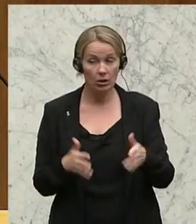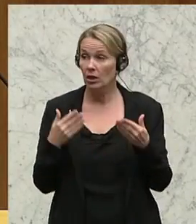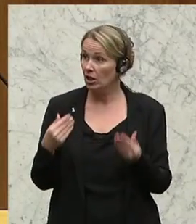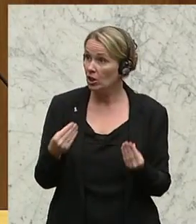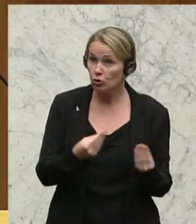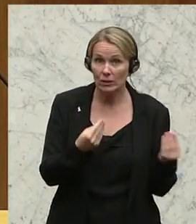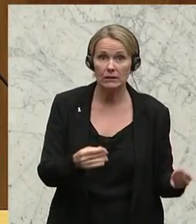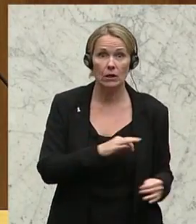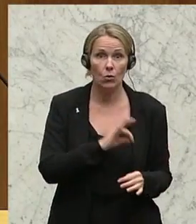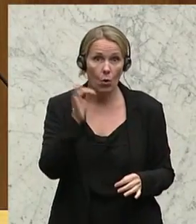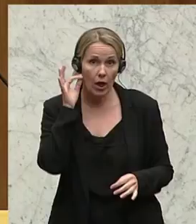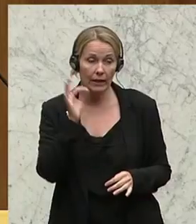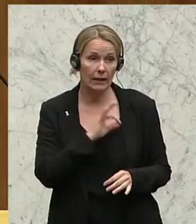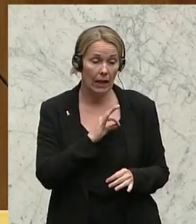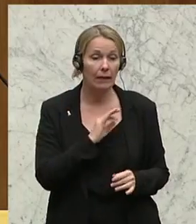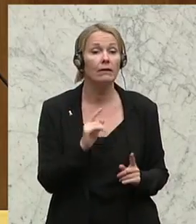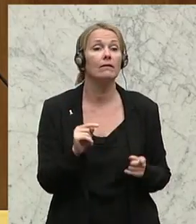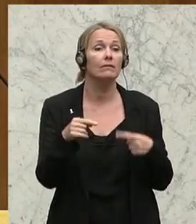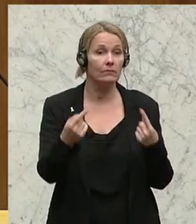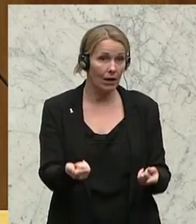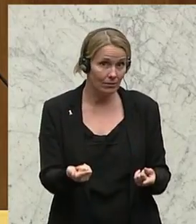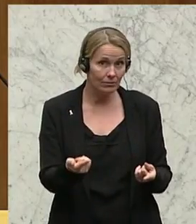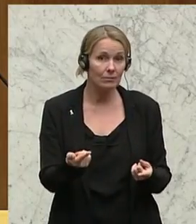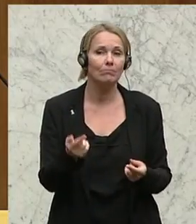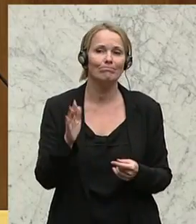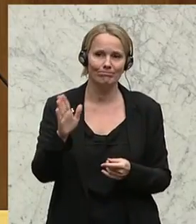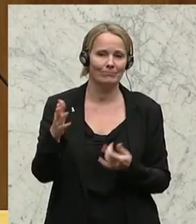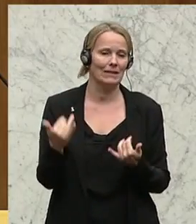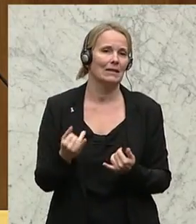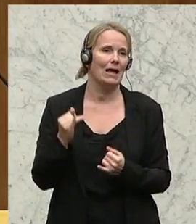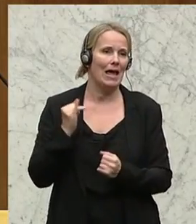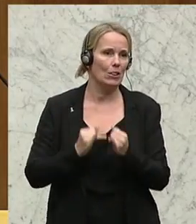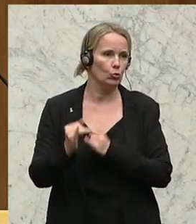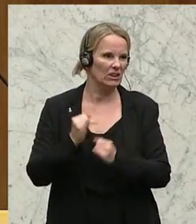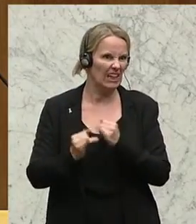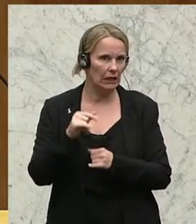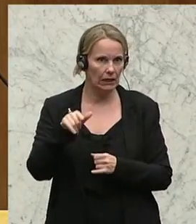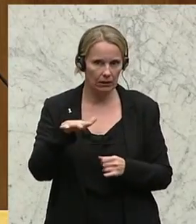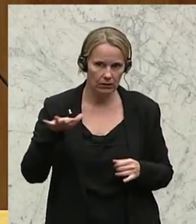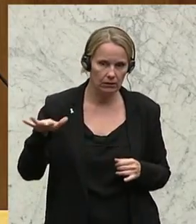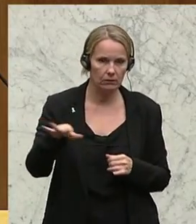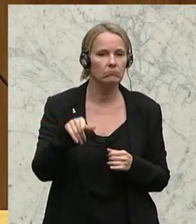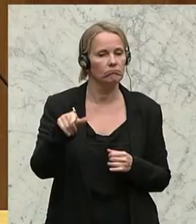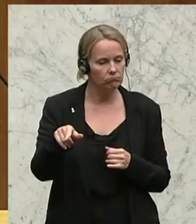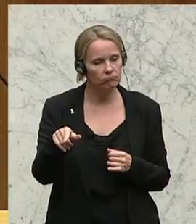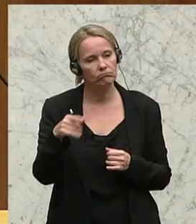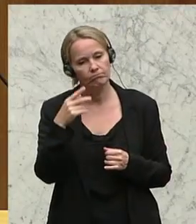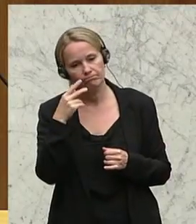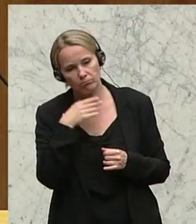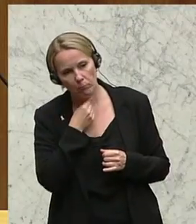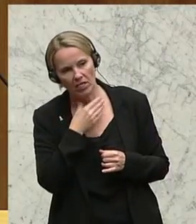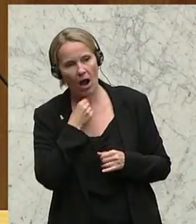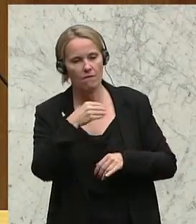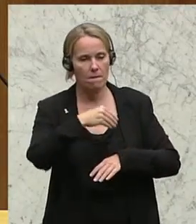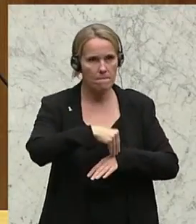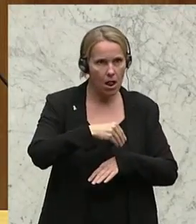Kolleginnen und Kollegen, ist jetzt aber dann natürlich auch die Industrie am Zug, um hier den konkreten Bedarf zu